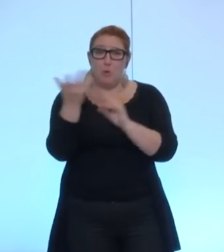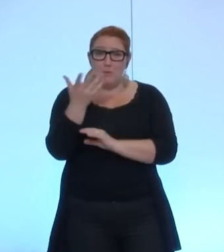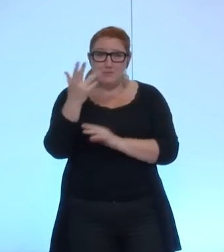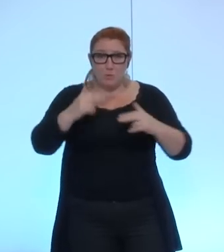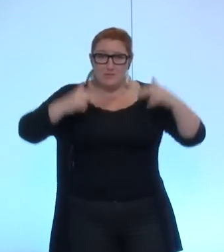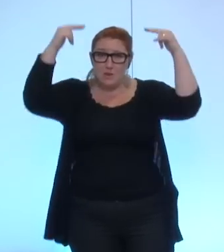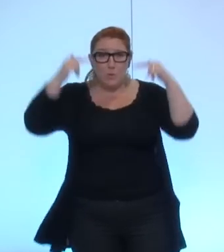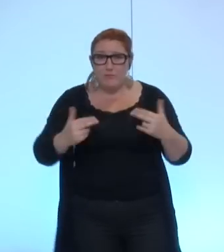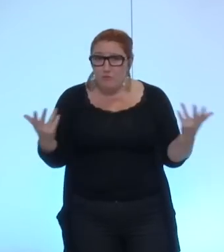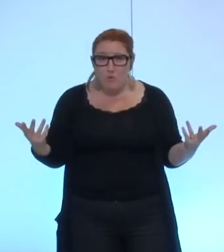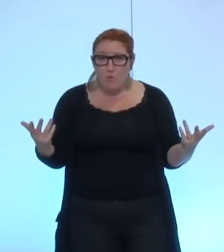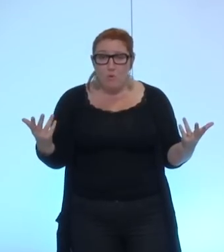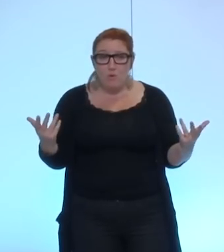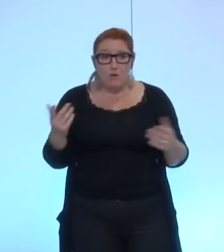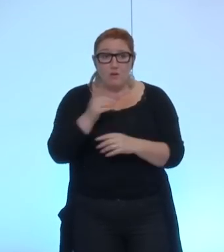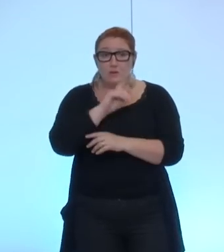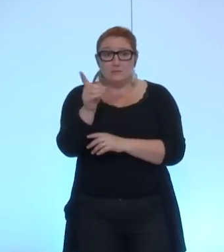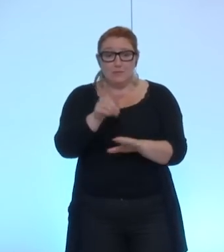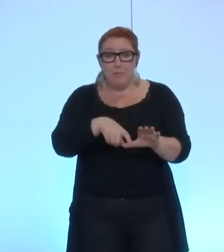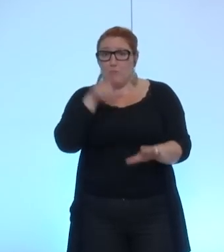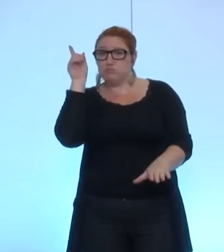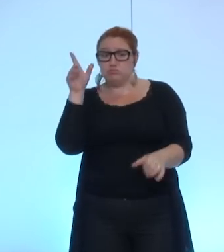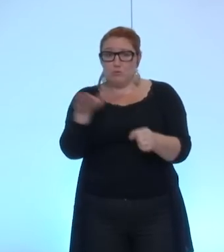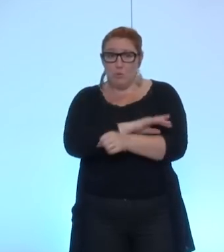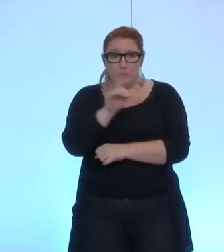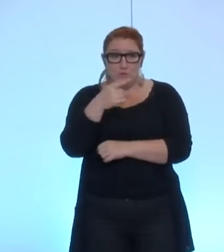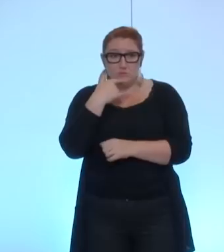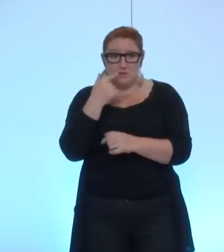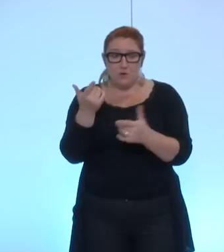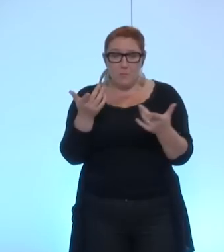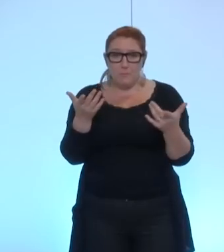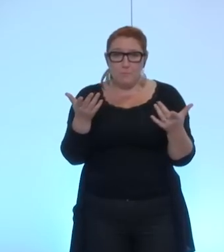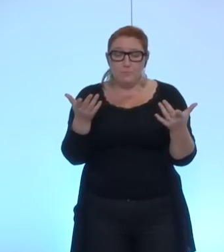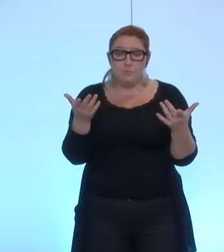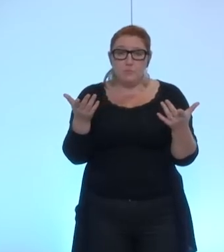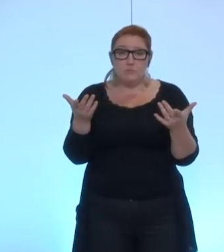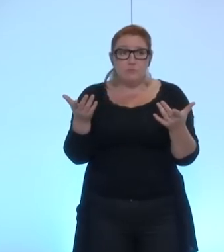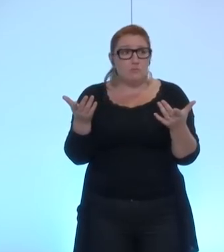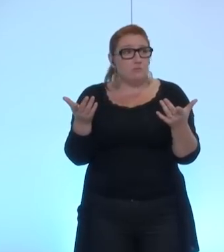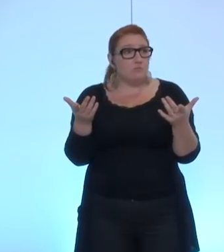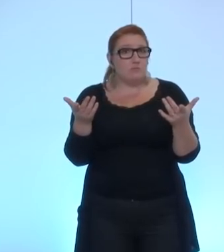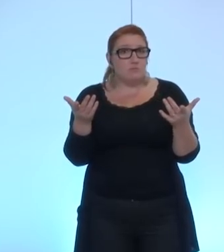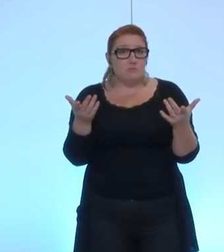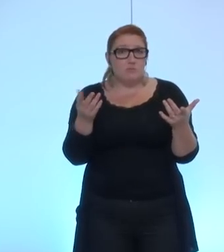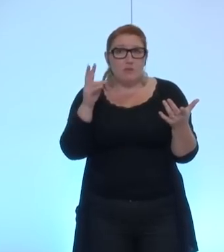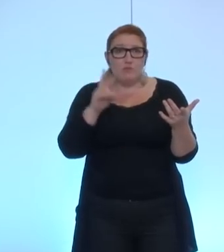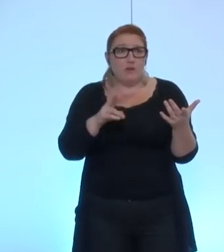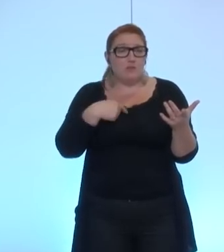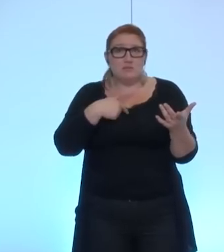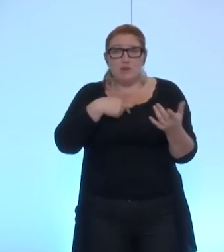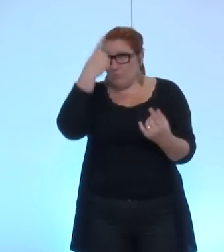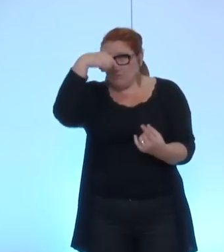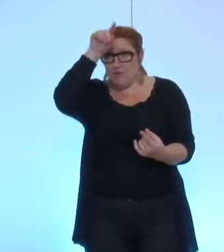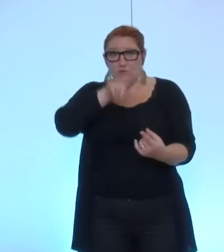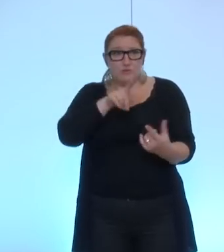de niveau. Il ne s'agit pas d'une rupture. Cette délibération respecte notre vision, notre cap. il s'agit d'une question d'échelle, de